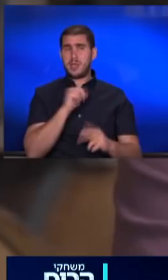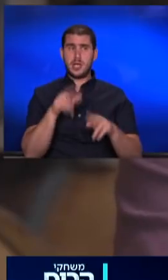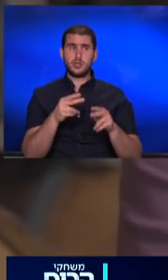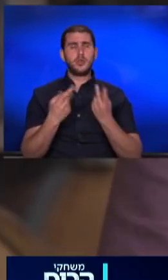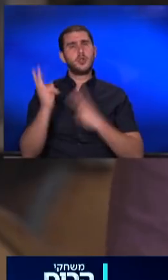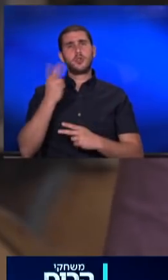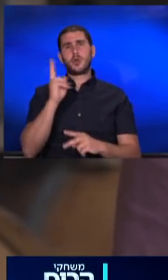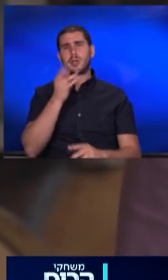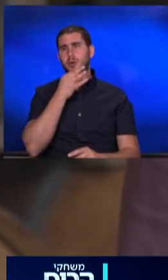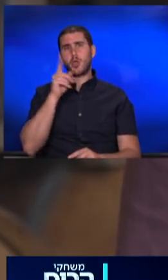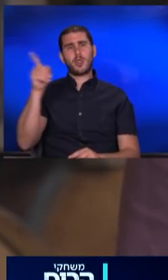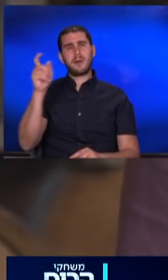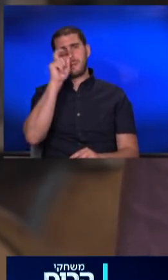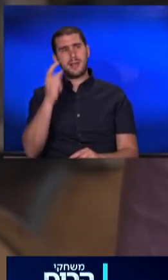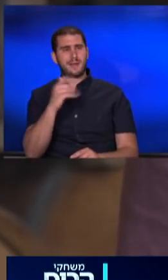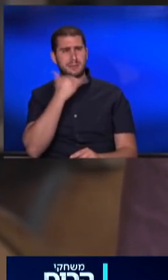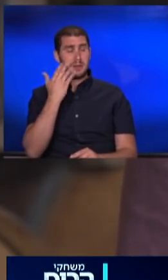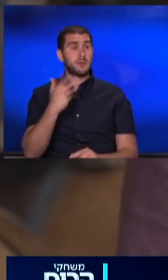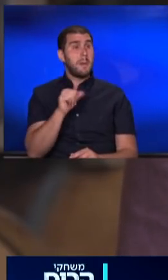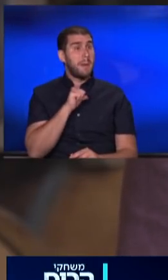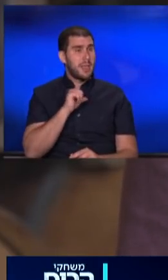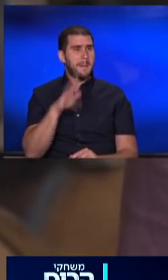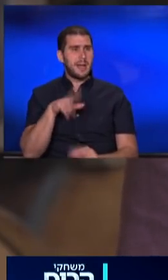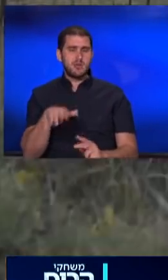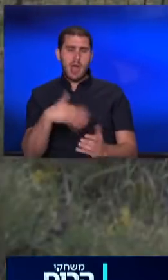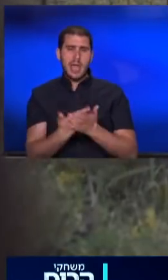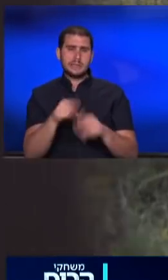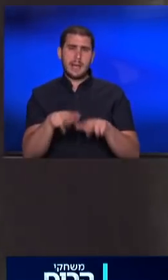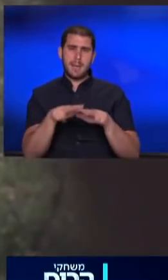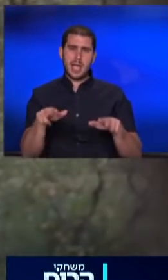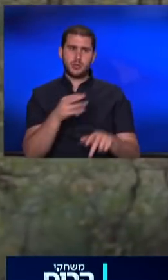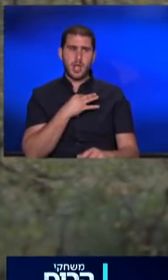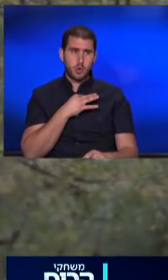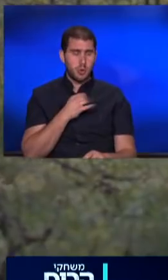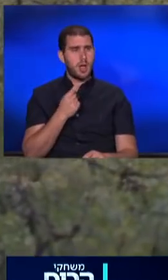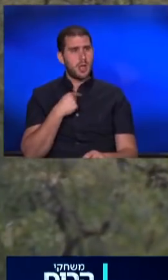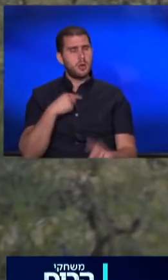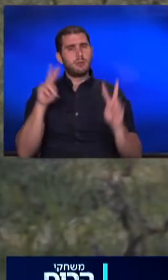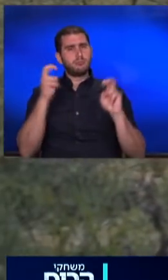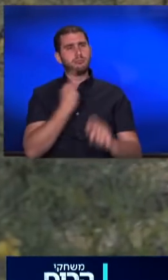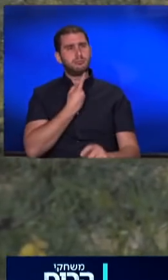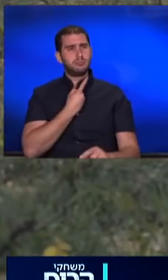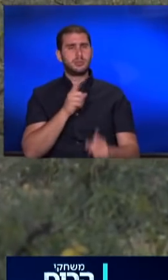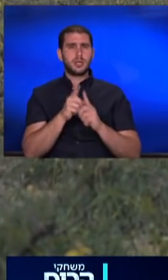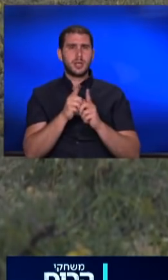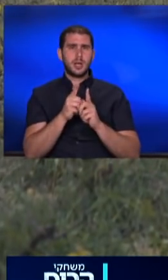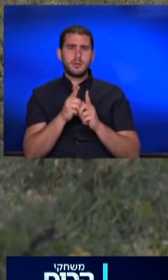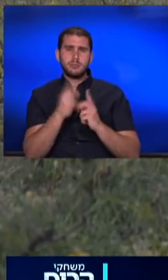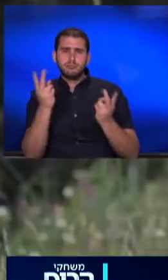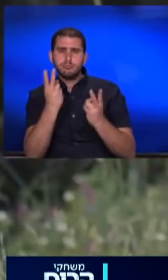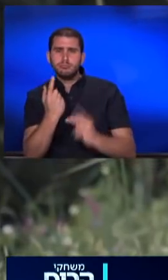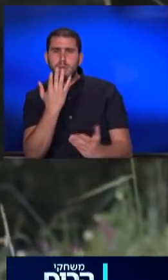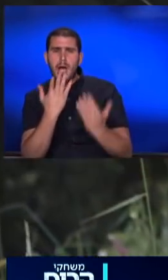טובים באיטליה, ומה שעניין אותי זה מה לנו יש בצעציה. אנחנו נגדיר את עצמנו כצעדי הרומות. אני